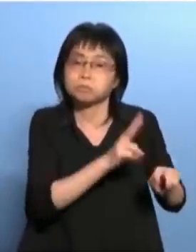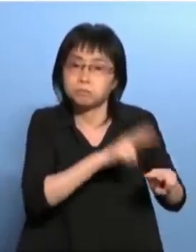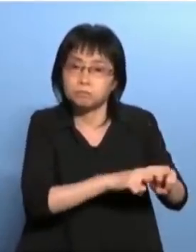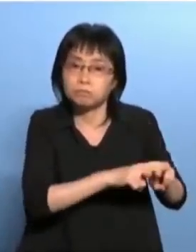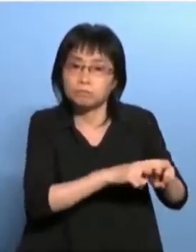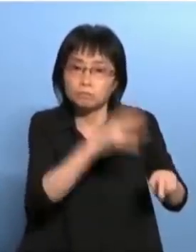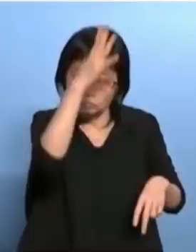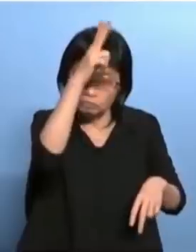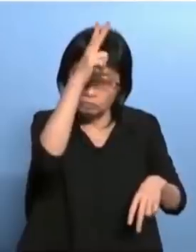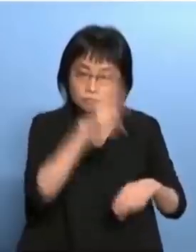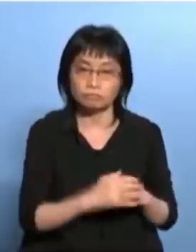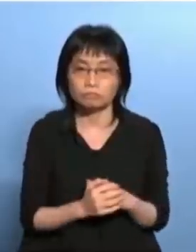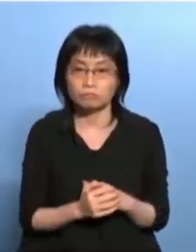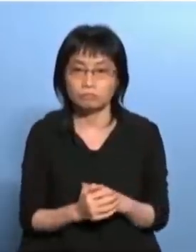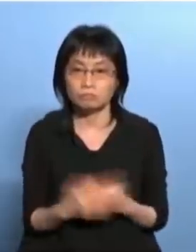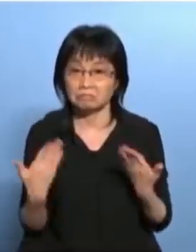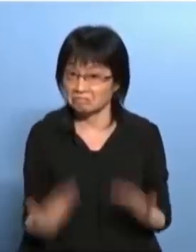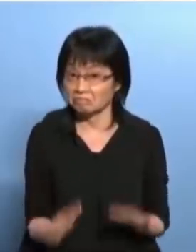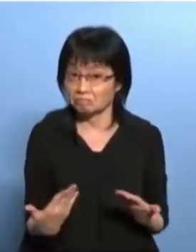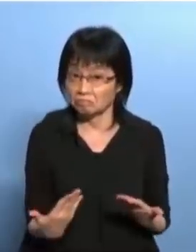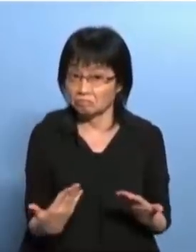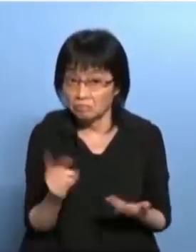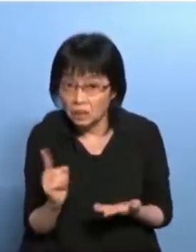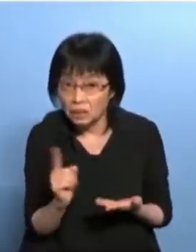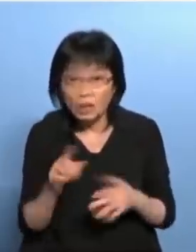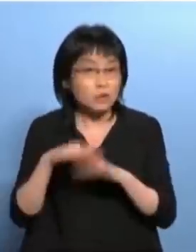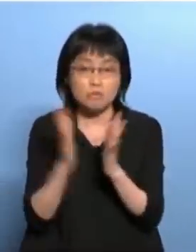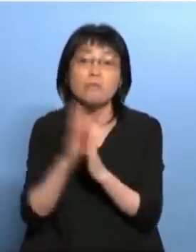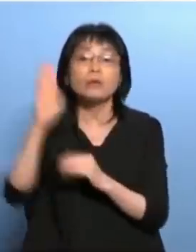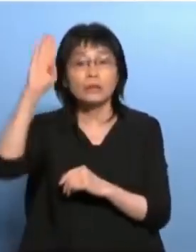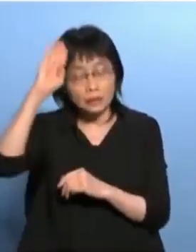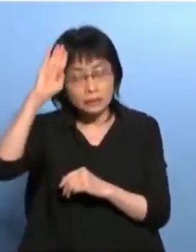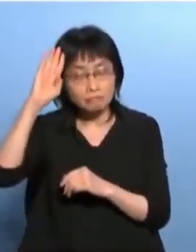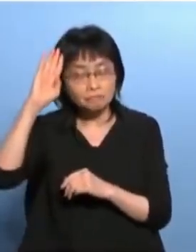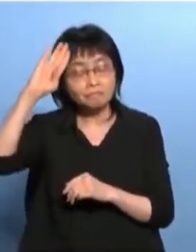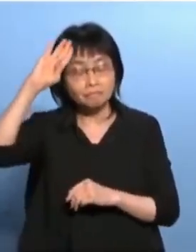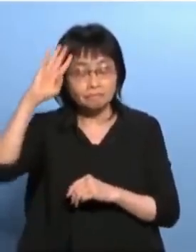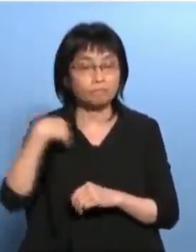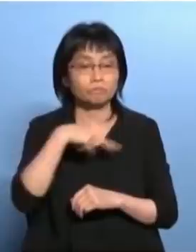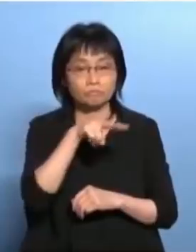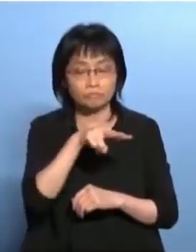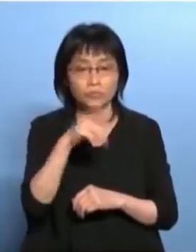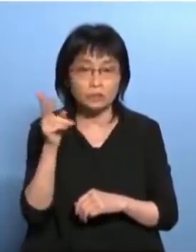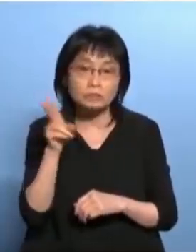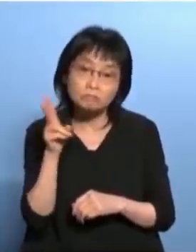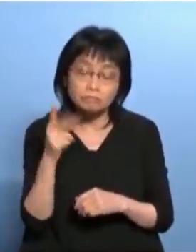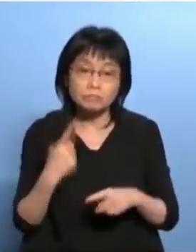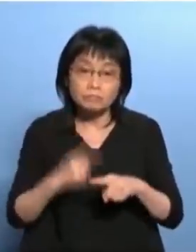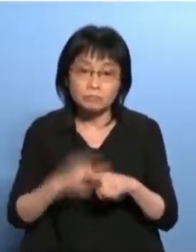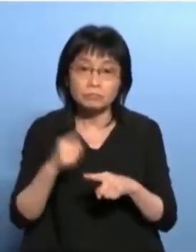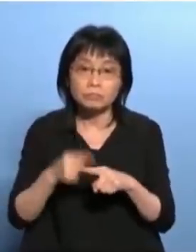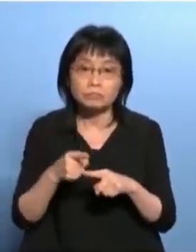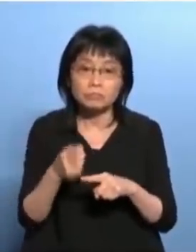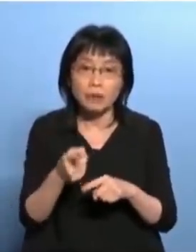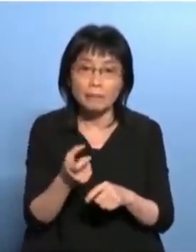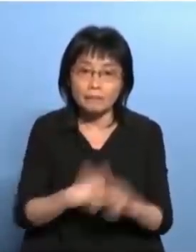好了跟着现在出了什么事呢全部的警察看到由上至下真是离谱卖毒